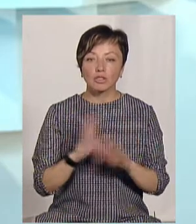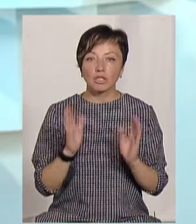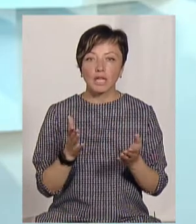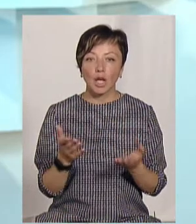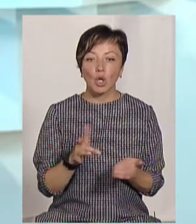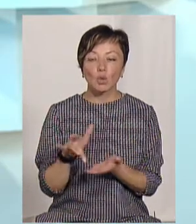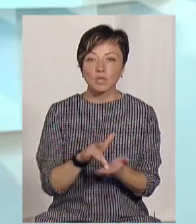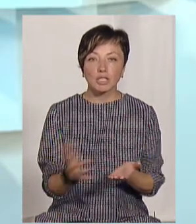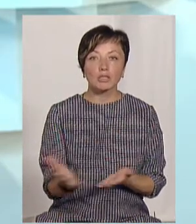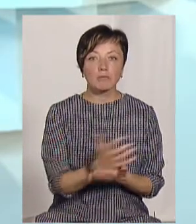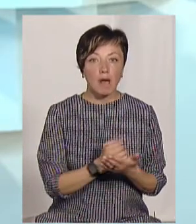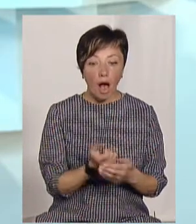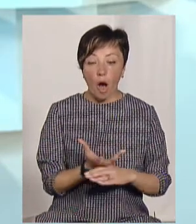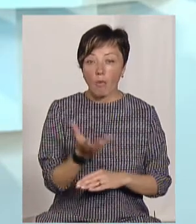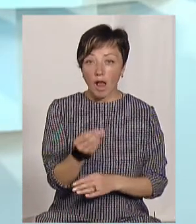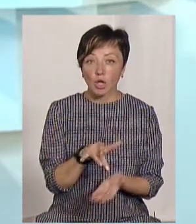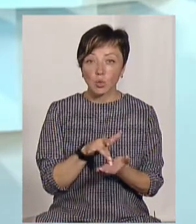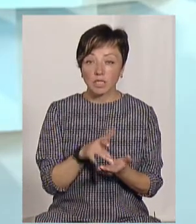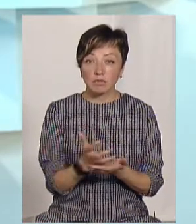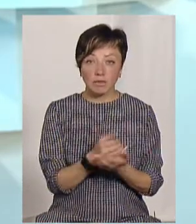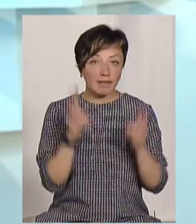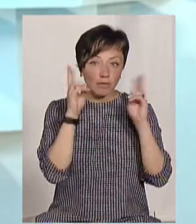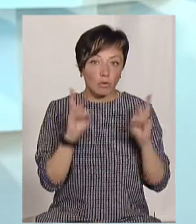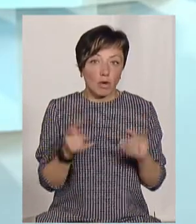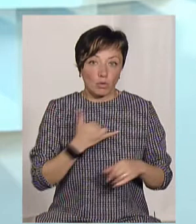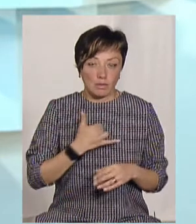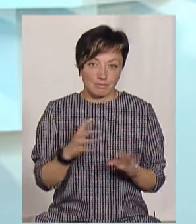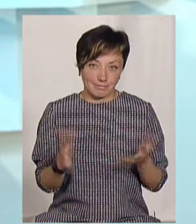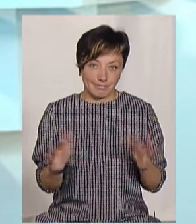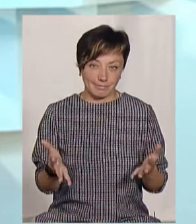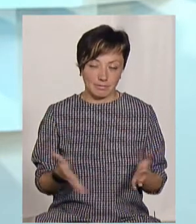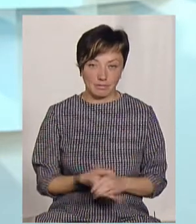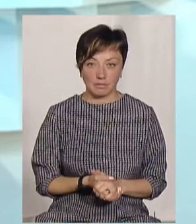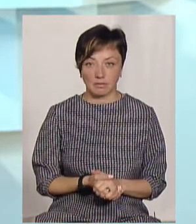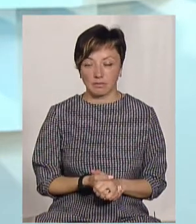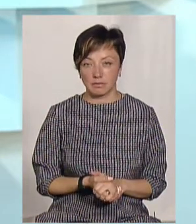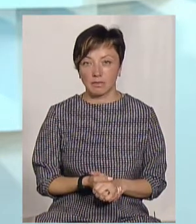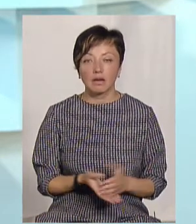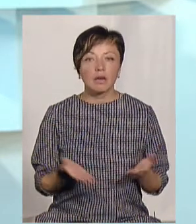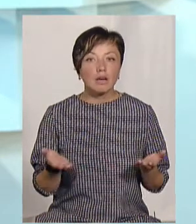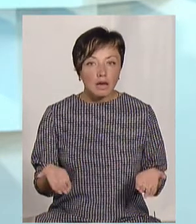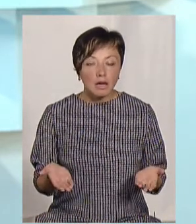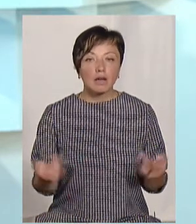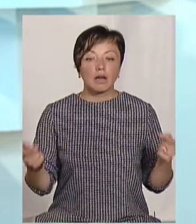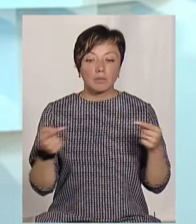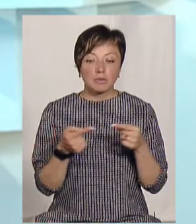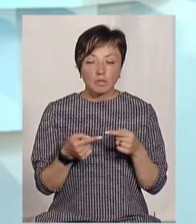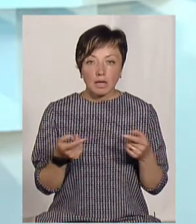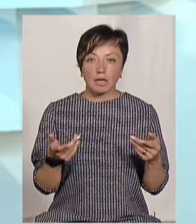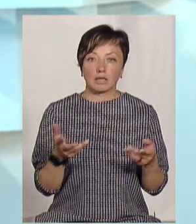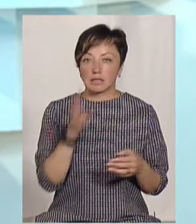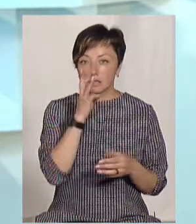туристичному збору, а з оплатою туристичних вбору, ну, відомо, як в нас є. Не дуже. Тому тут безпосередніх